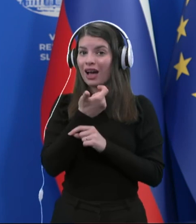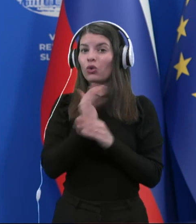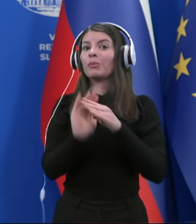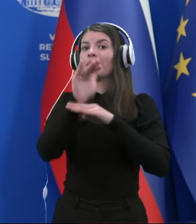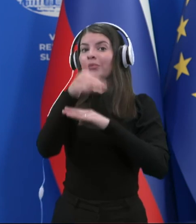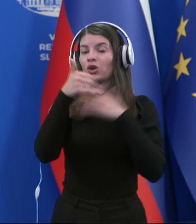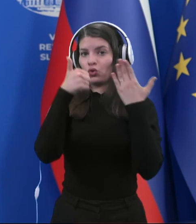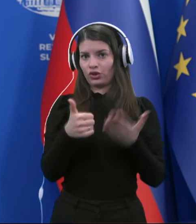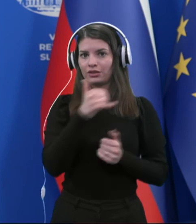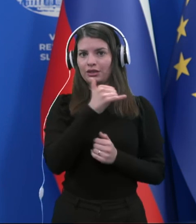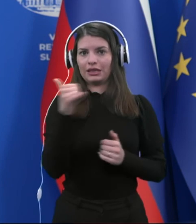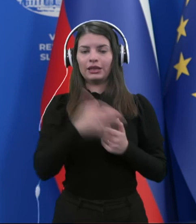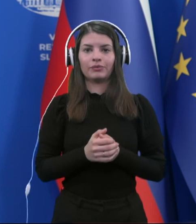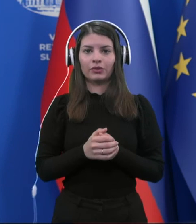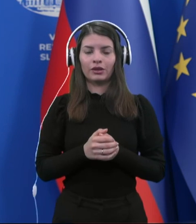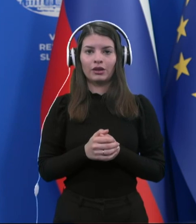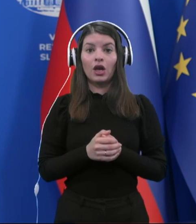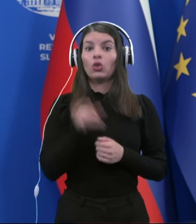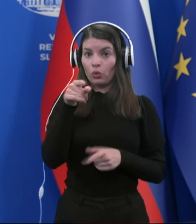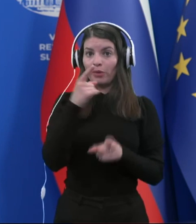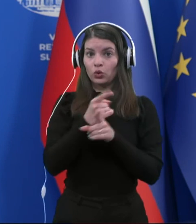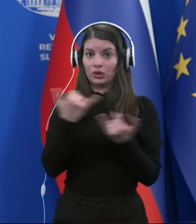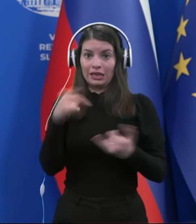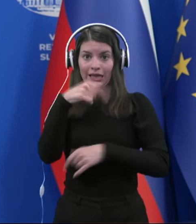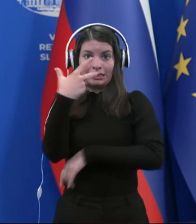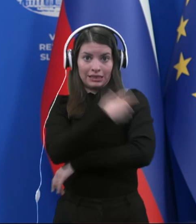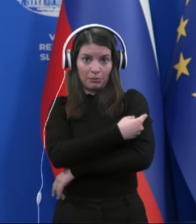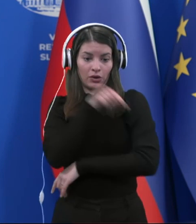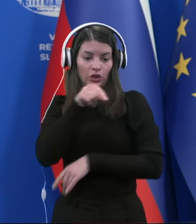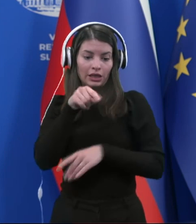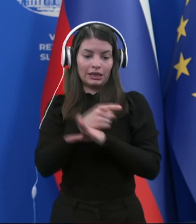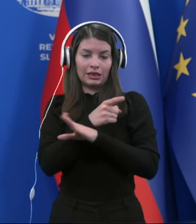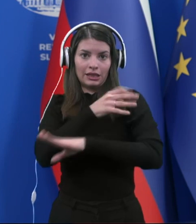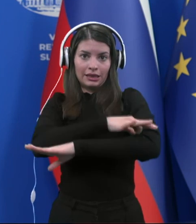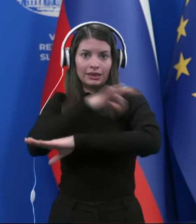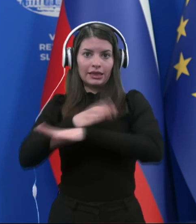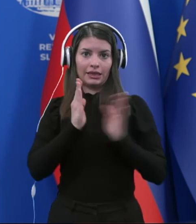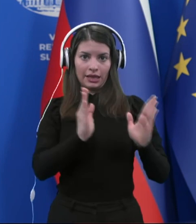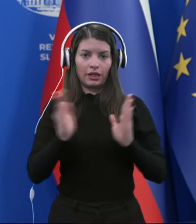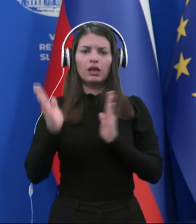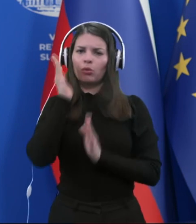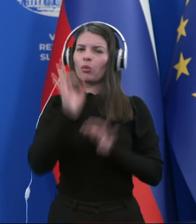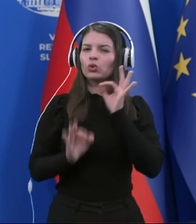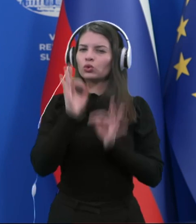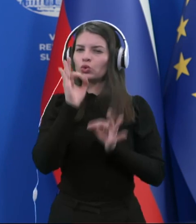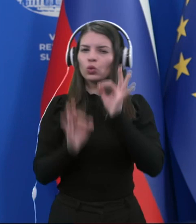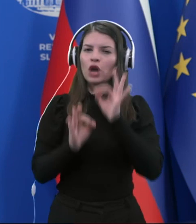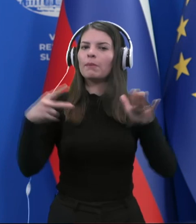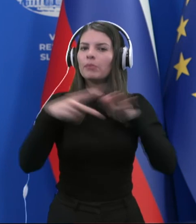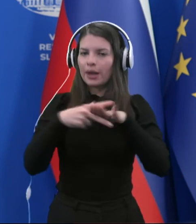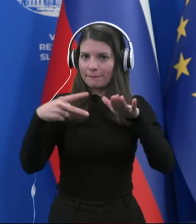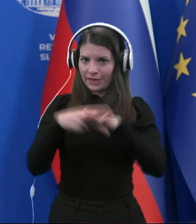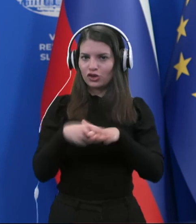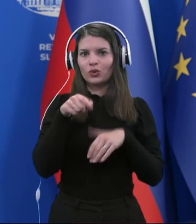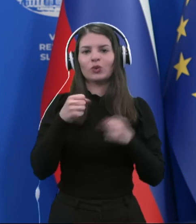60 let, kar pa praktično zdaj tudi s tem cepljanjem v teh trednih bomo verjetno poskušali čim balj bolj preprečati, kar se